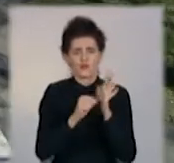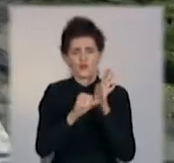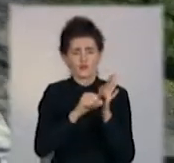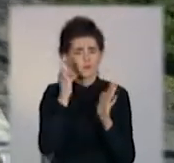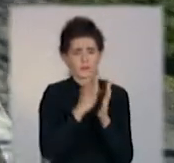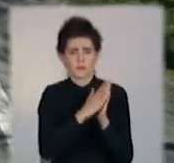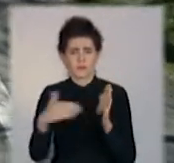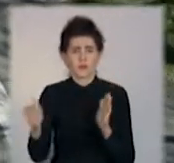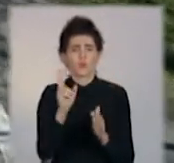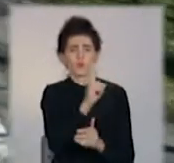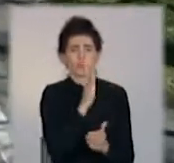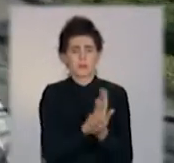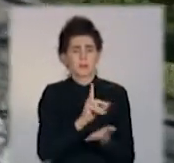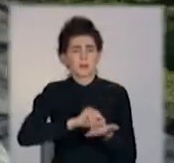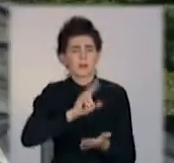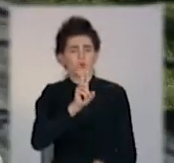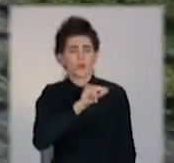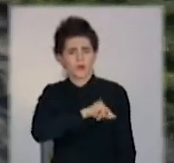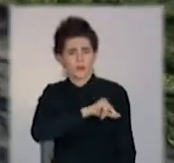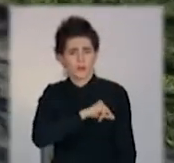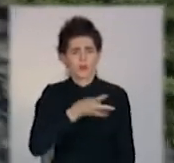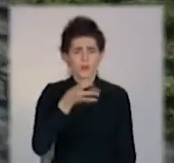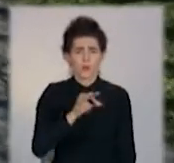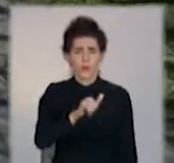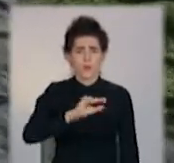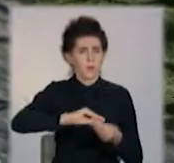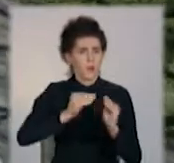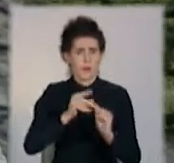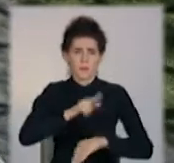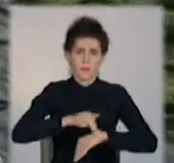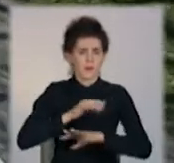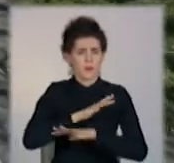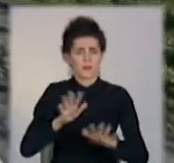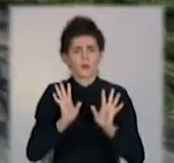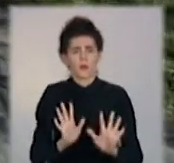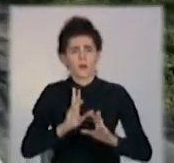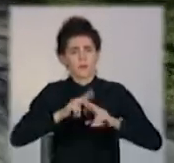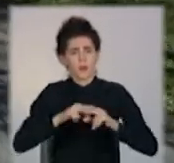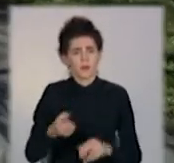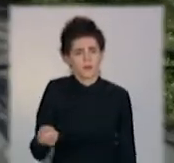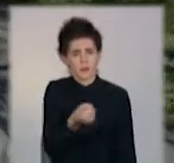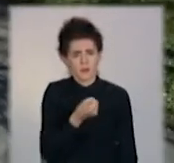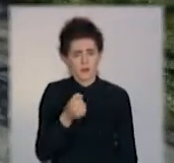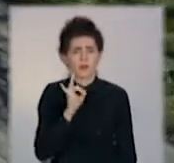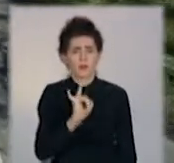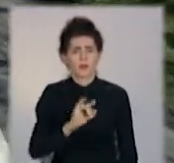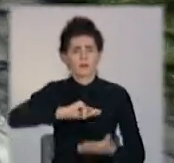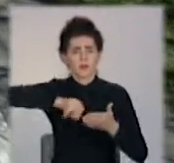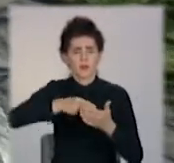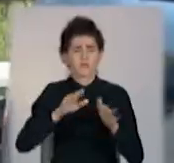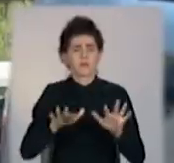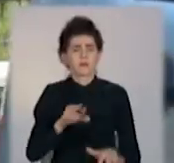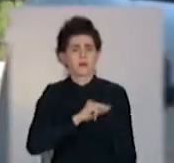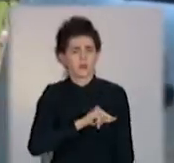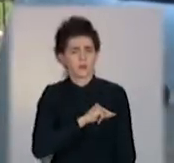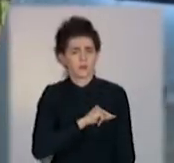пенсіонери, які працюють. Та аби у них не виникало проблем з правоохоронцями, окрім паспорта, треба мати з собою довідку з місця роботи.